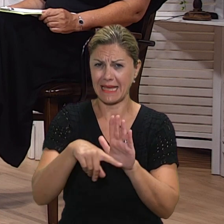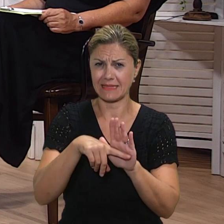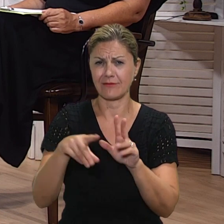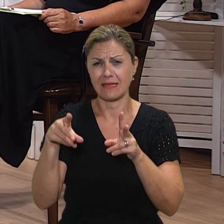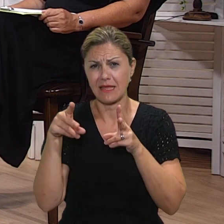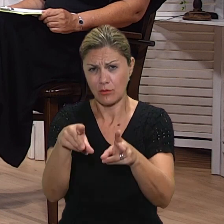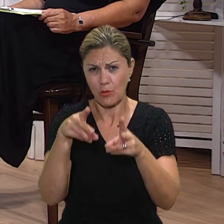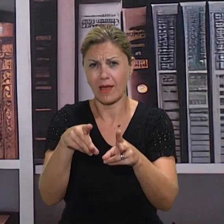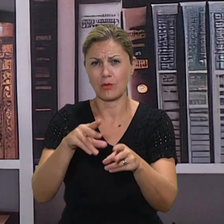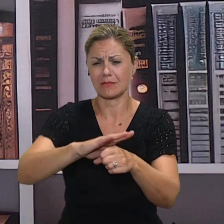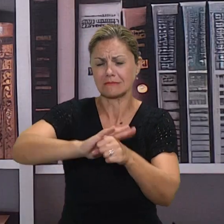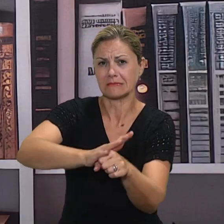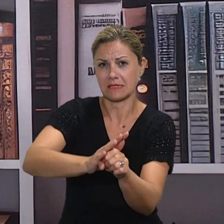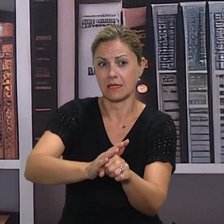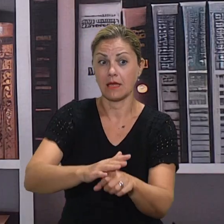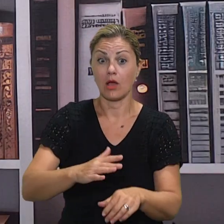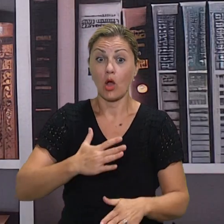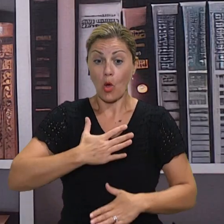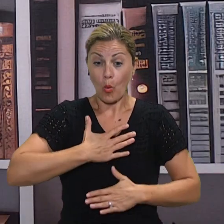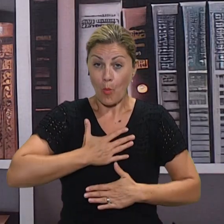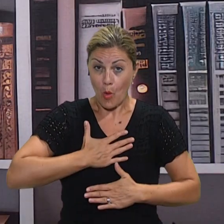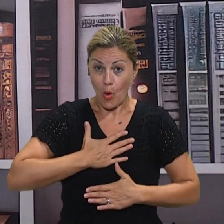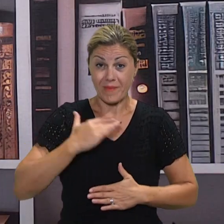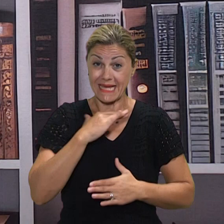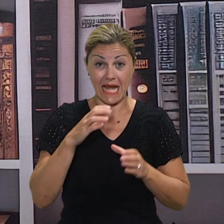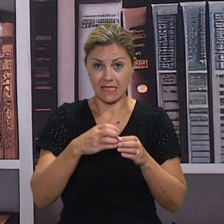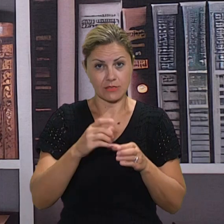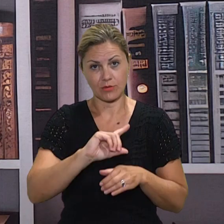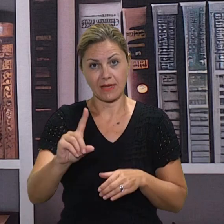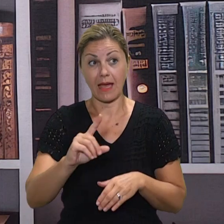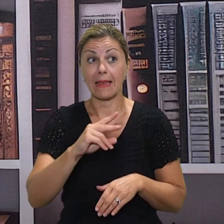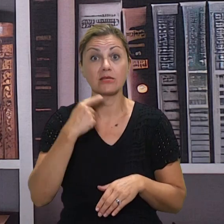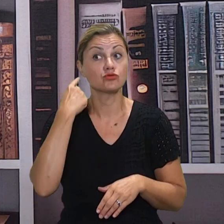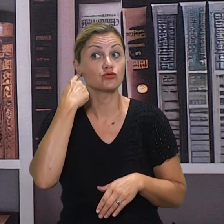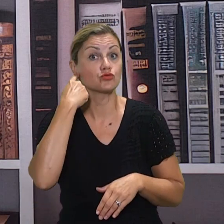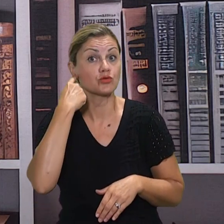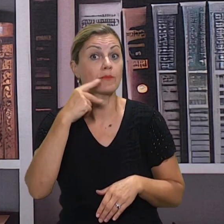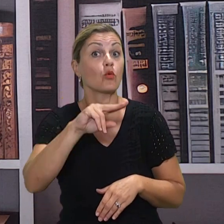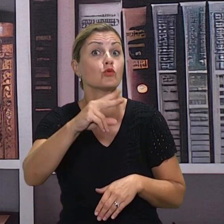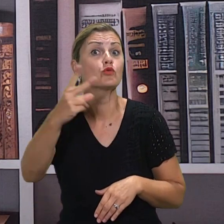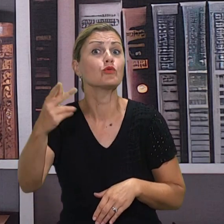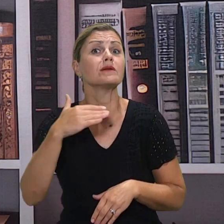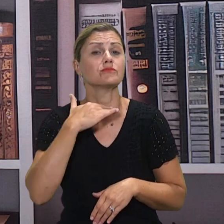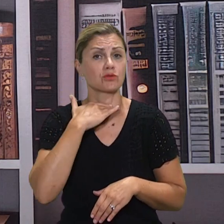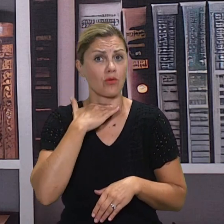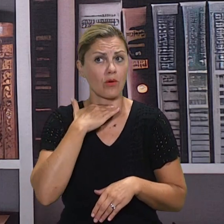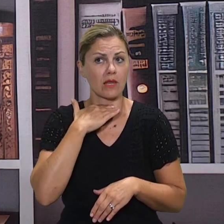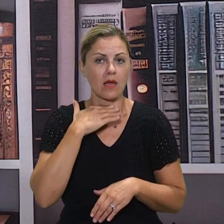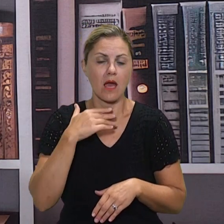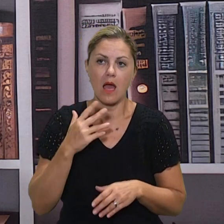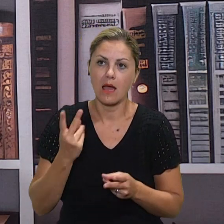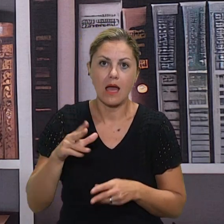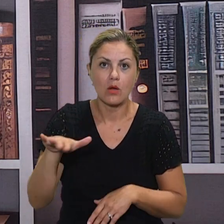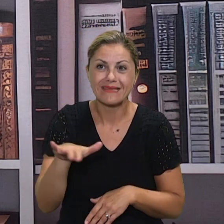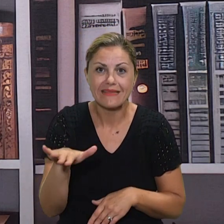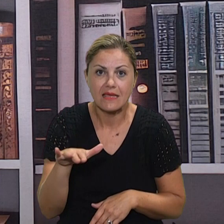nasilja konkretno? U svom razredu ne. Međutim, što vidim ovako po drugim školama, uočavam da zapravo riječnik koji